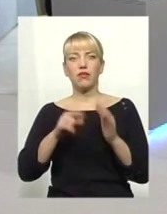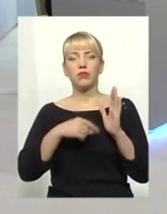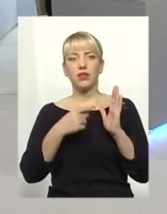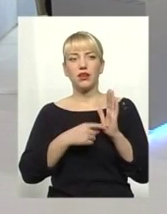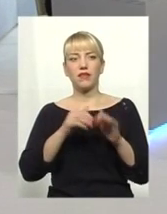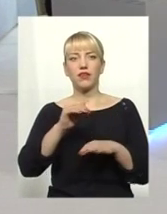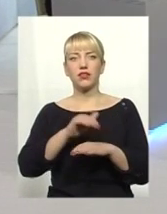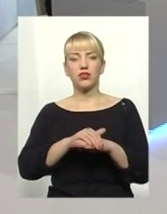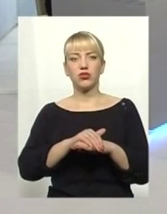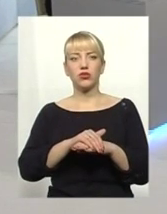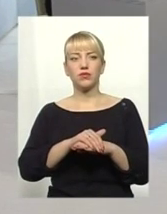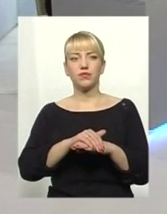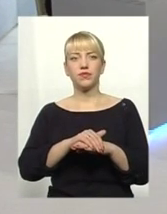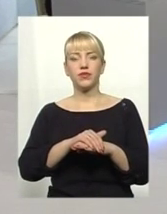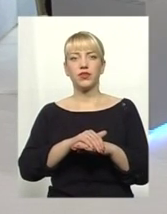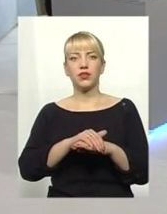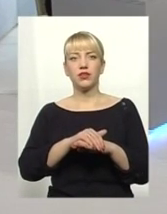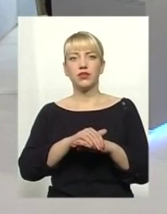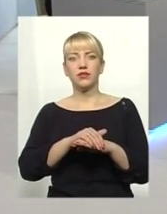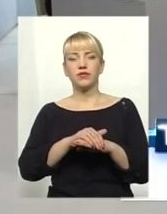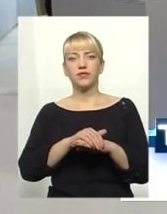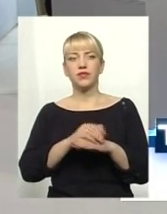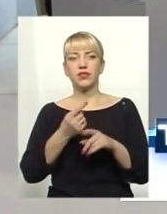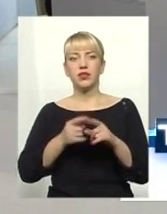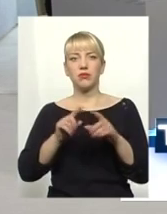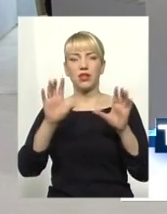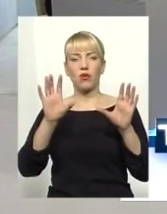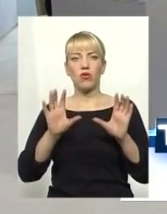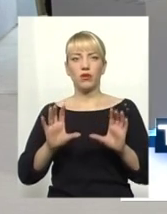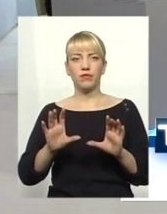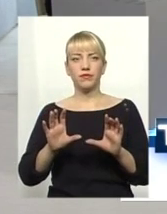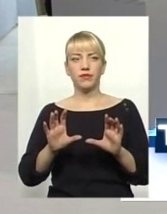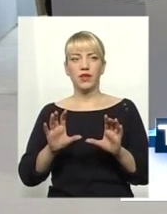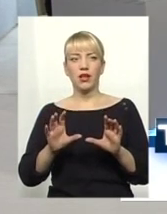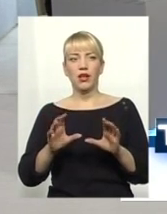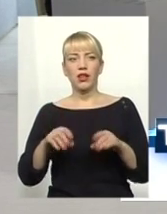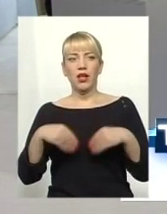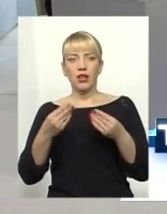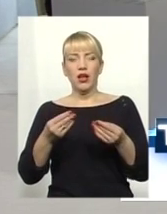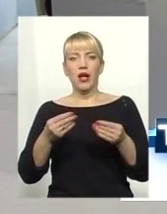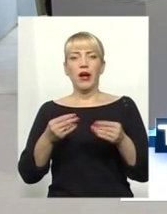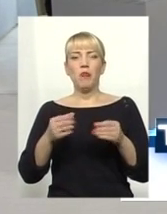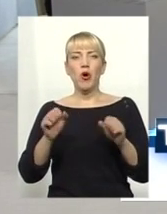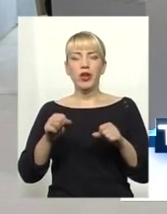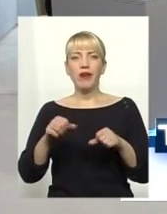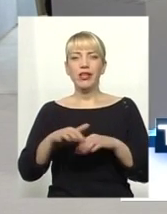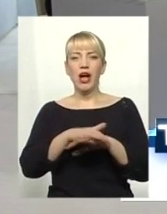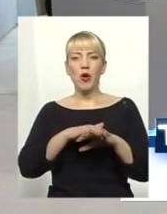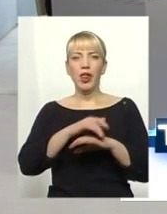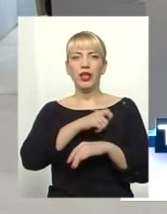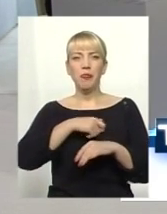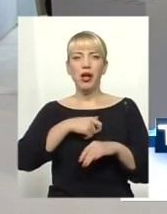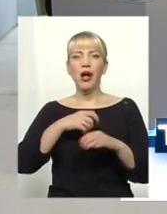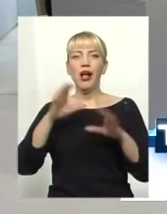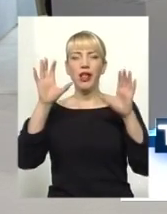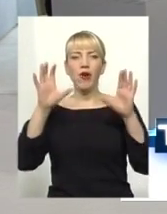Фактично, даним законом надана можливість народним депутатам легалізувати все майно,